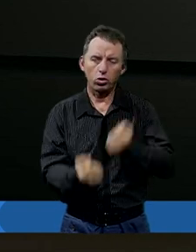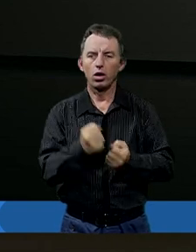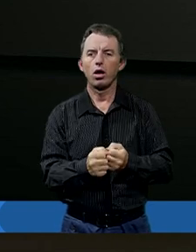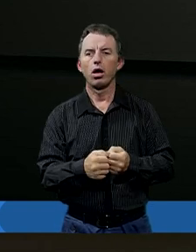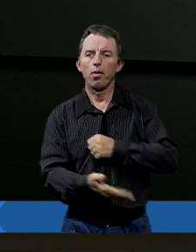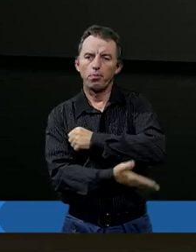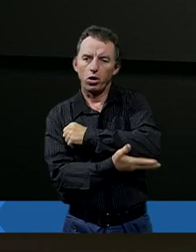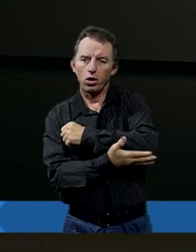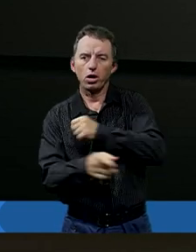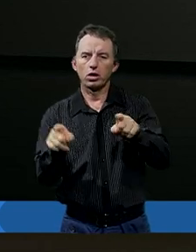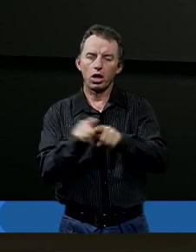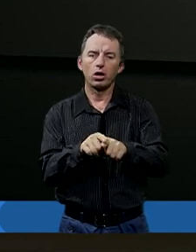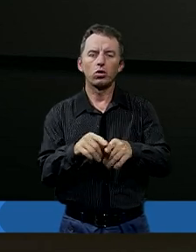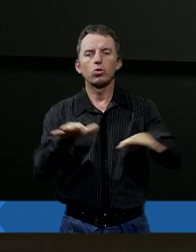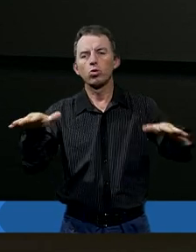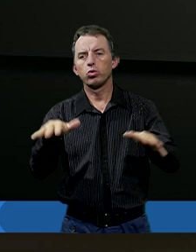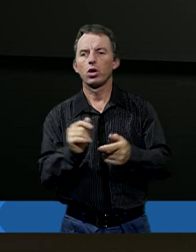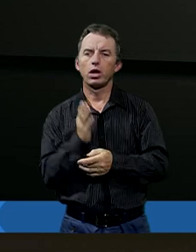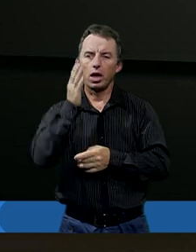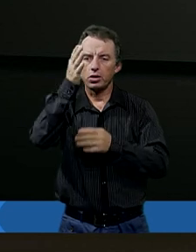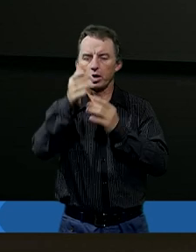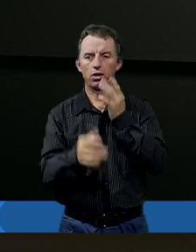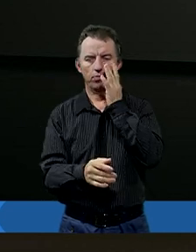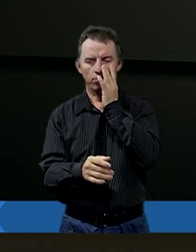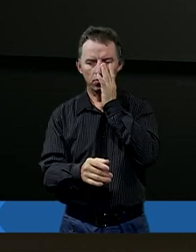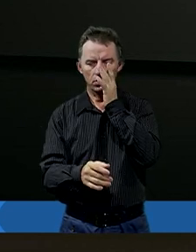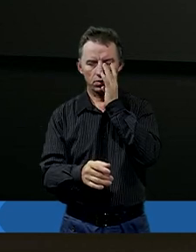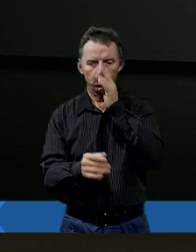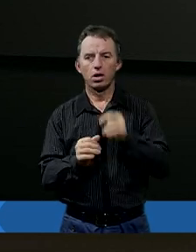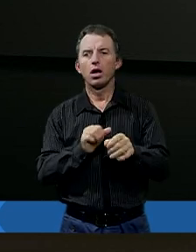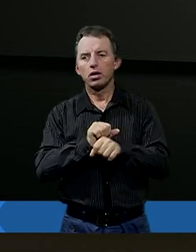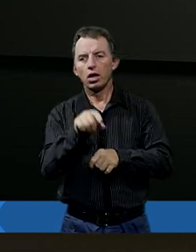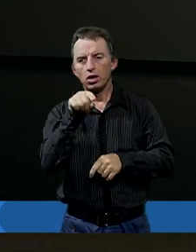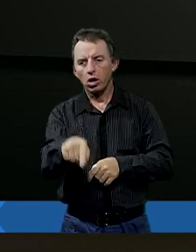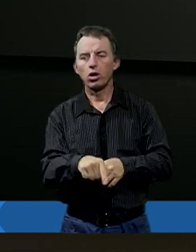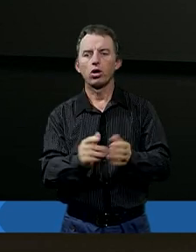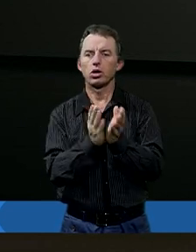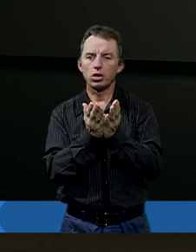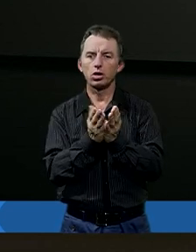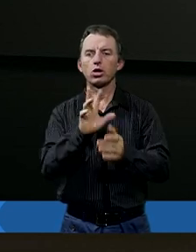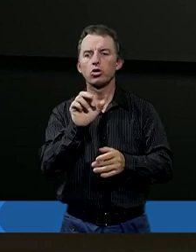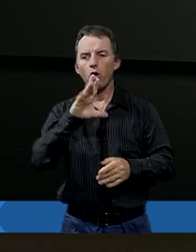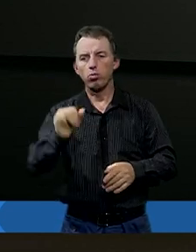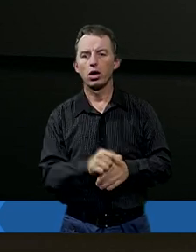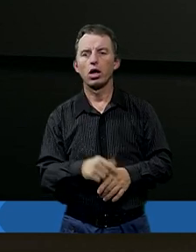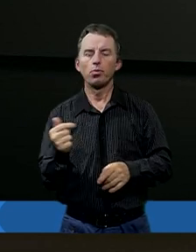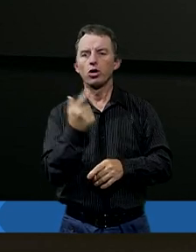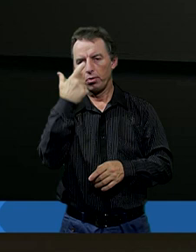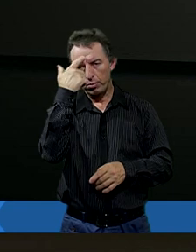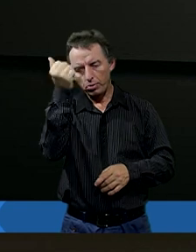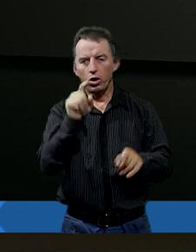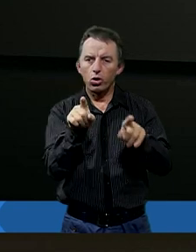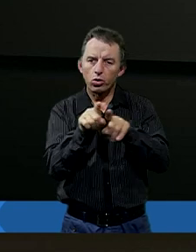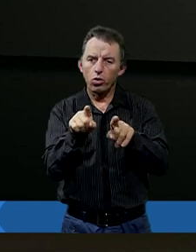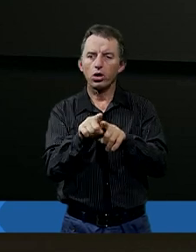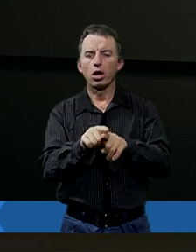ale dającym też dużą nadzieję. A jeszcze wracając do Księgi Hioba, musimy pamiętać,